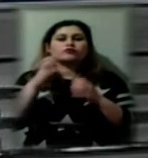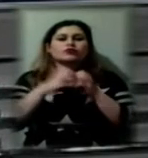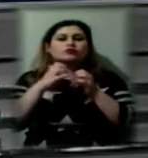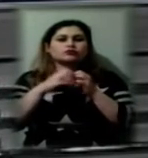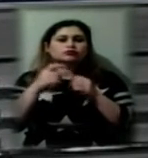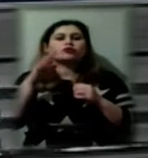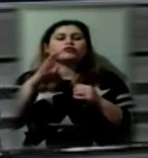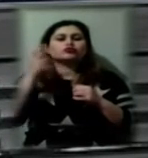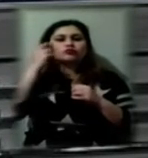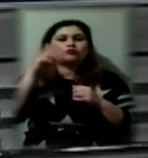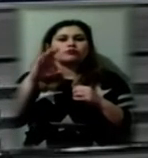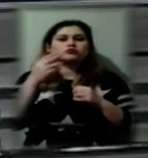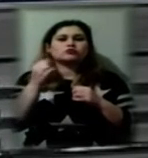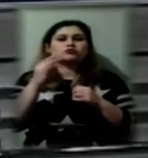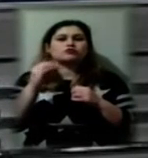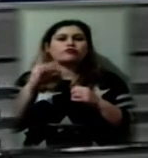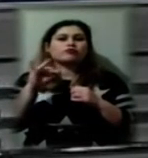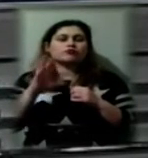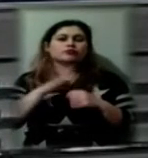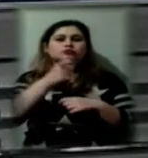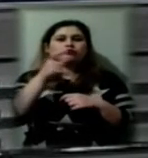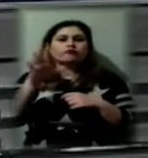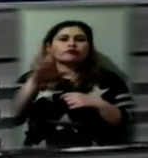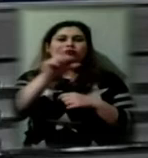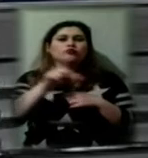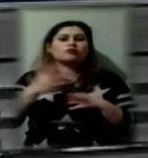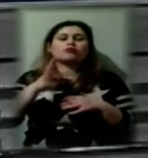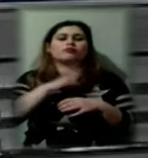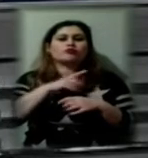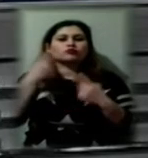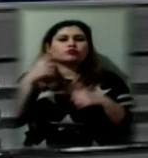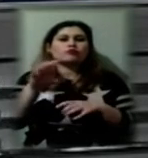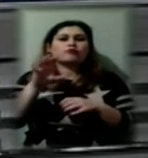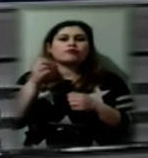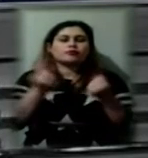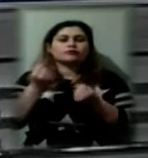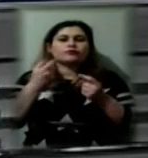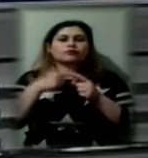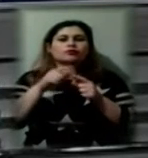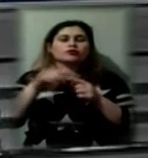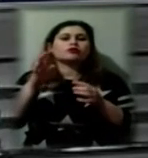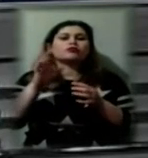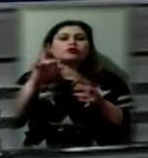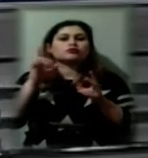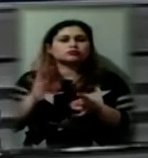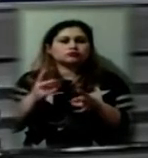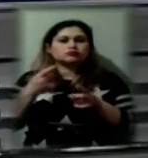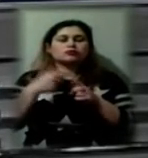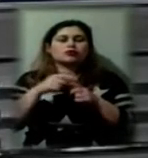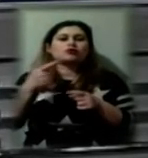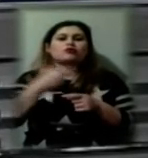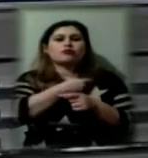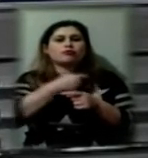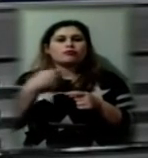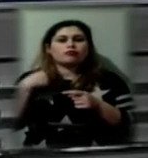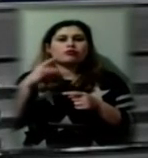іноземною реєстрацією обстріляв людей, які знаходились в іншому автомобілі. В результаті двоє херсонців отримали вогнепальні поранення і були